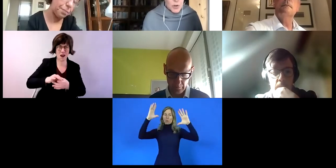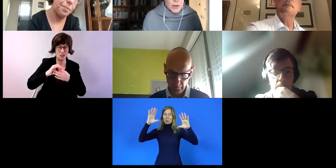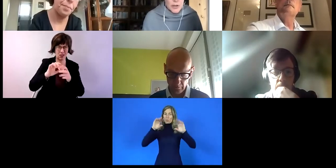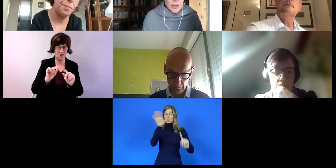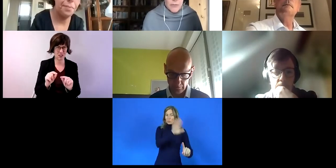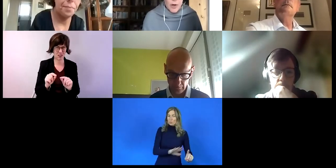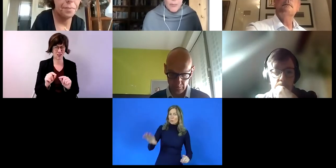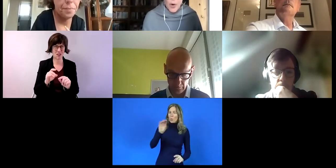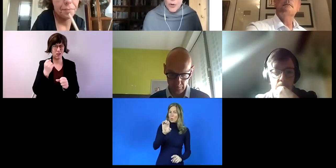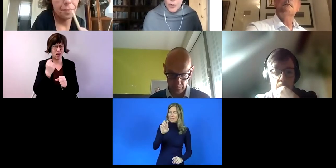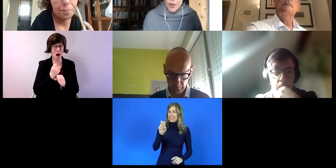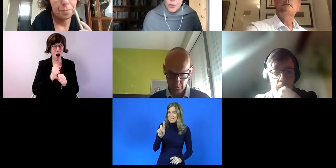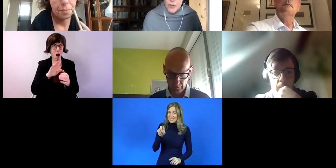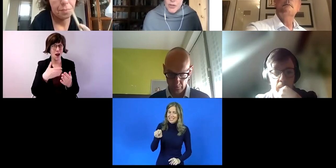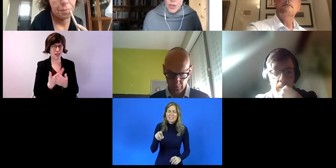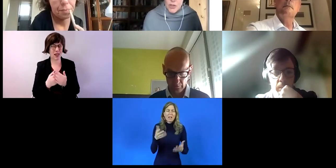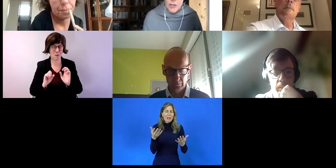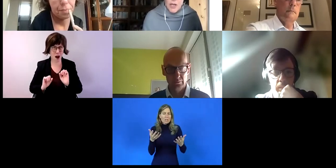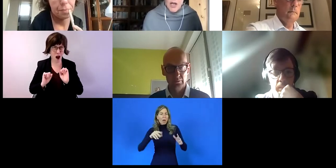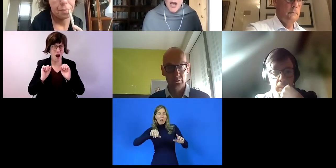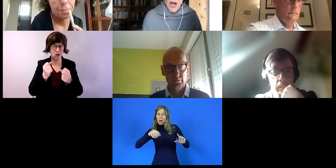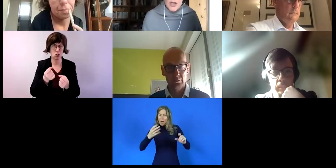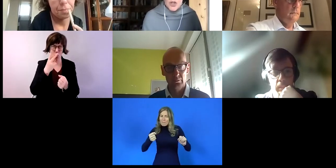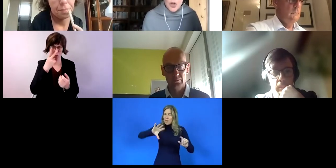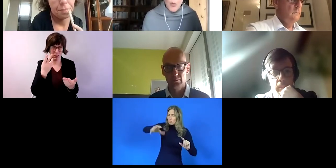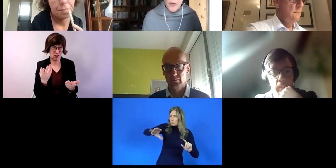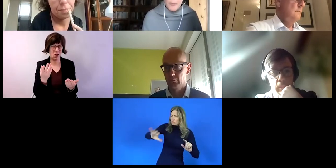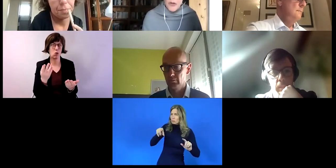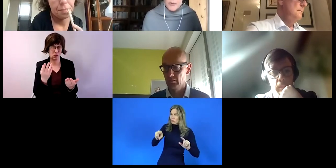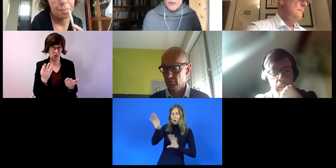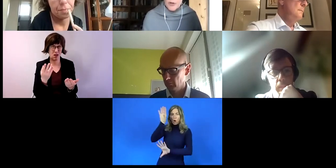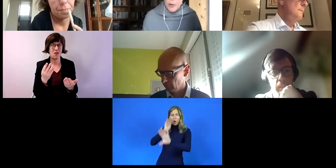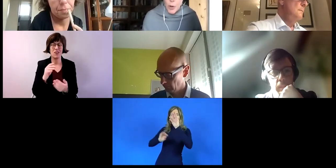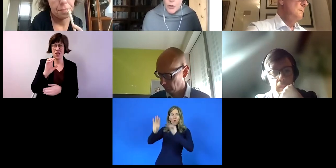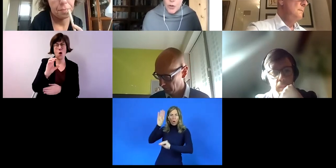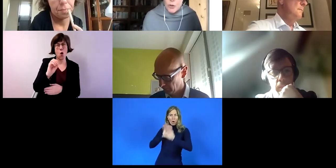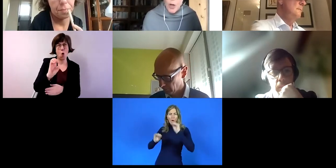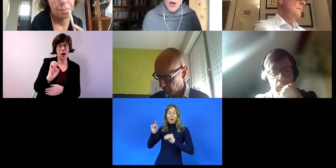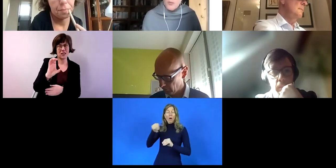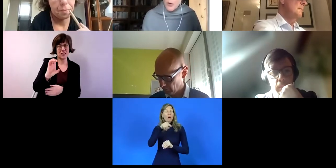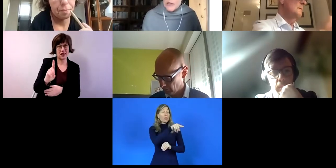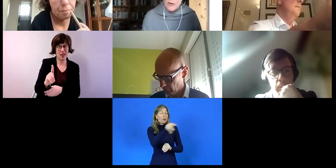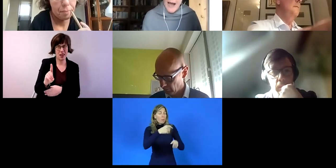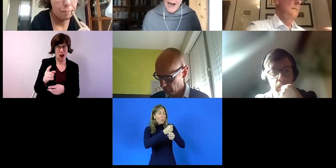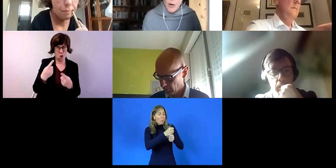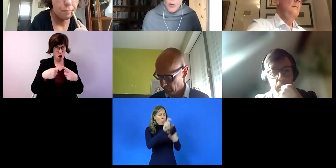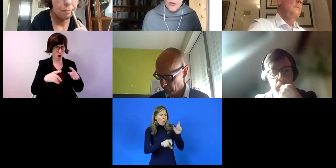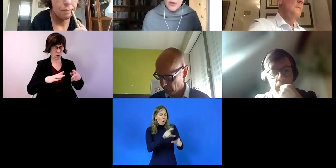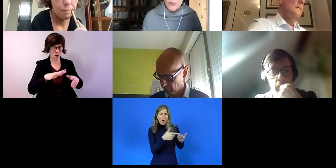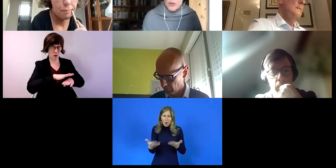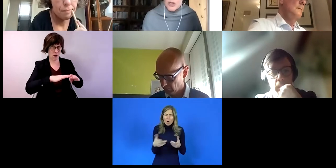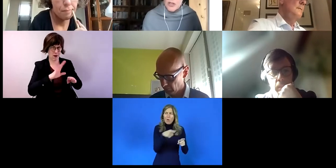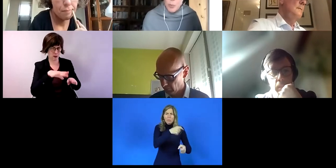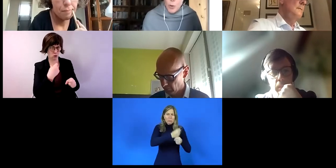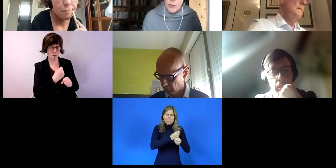Arbeitgeberengagement es gibt in der OECD. Also auch mit anderen Holzgebieten arbeiten wir zusammen,